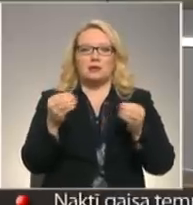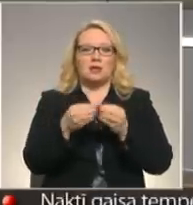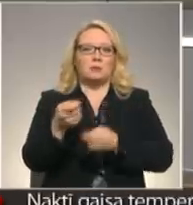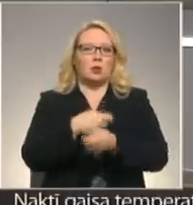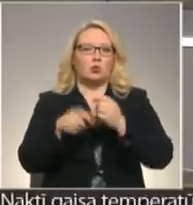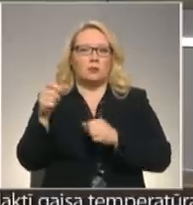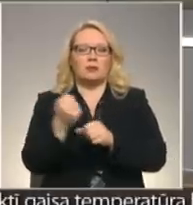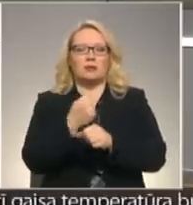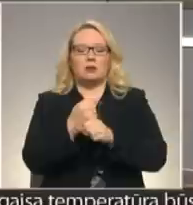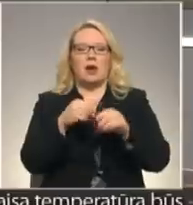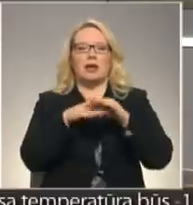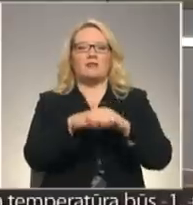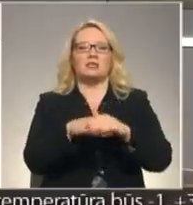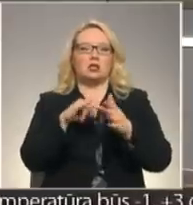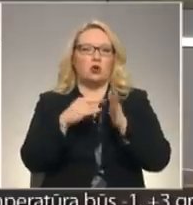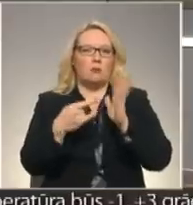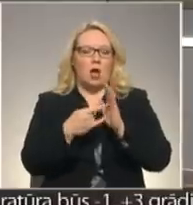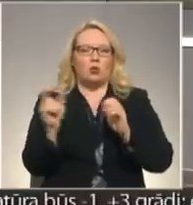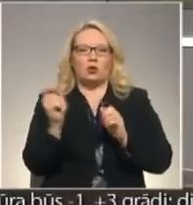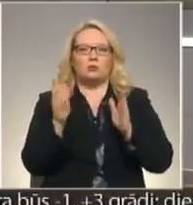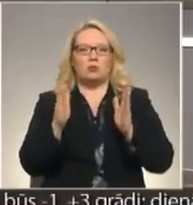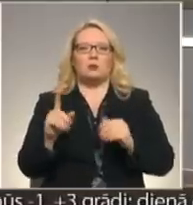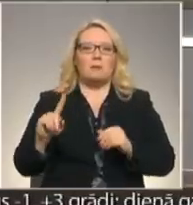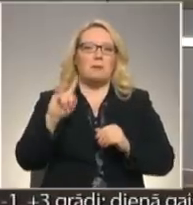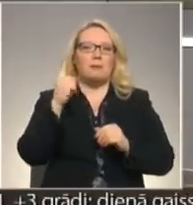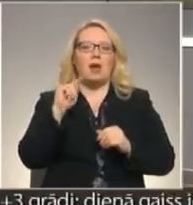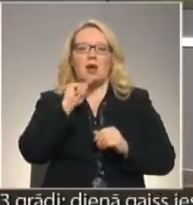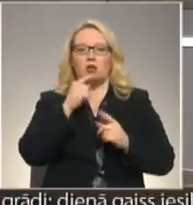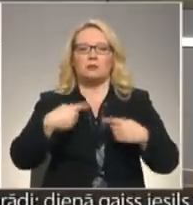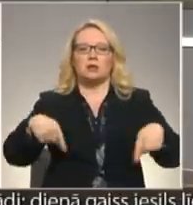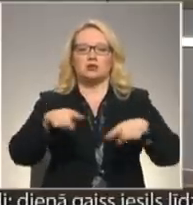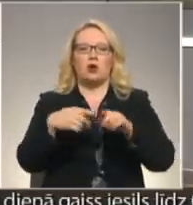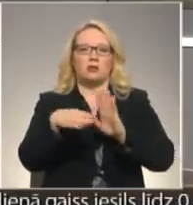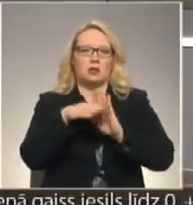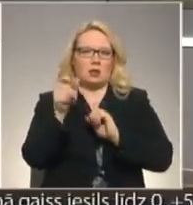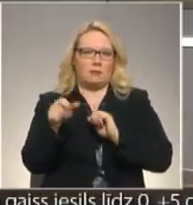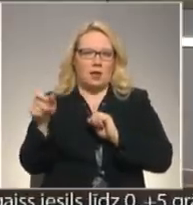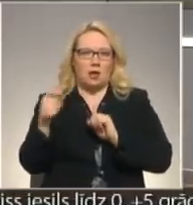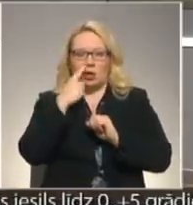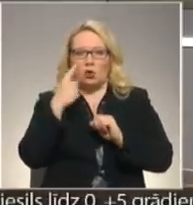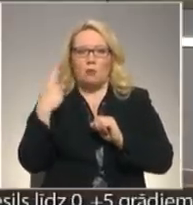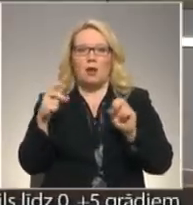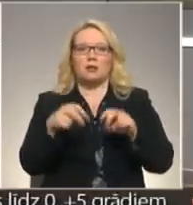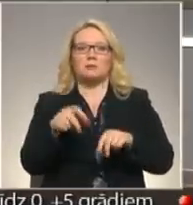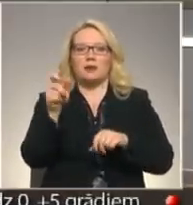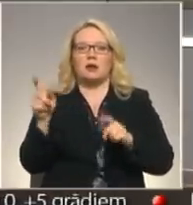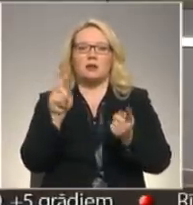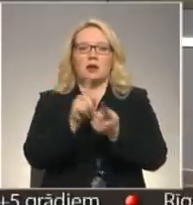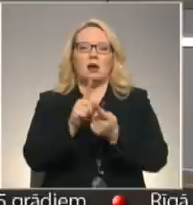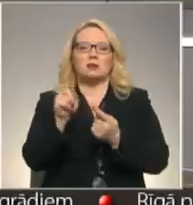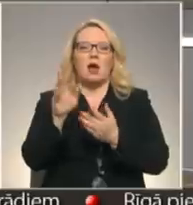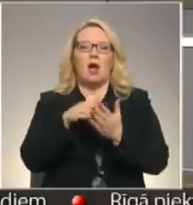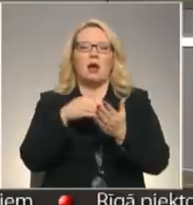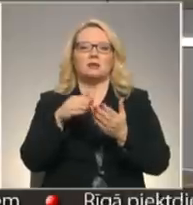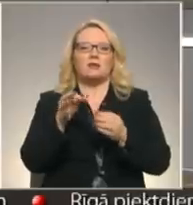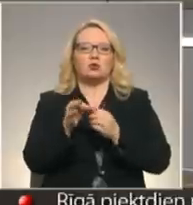desmit uzņēmēji izstrādāja investīciju plānu un drīz mākļūs par pirmajiem ekonomiskās zonas dalībniekiem. Nu pat speciālis tikās ar Kārsevs